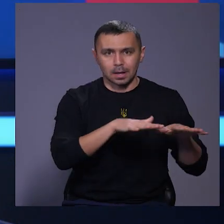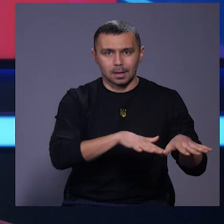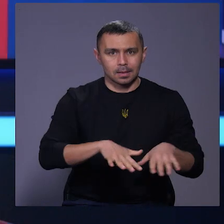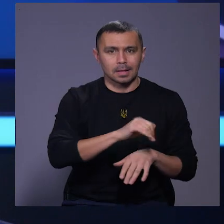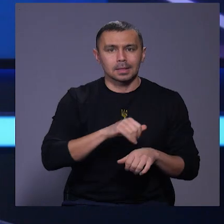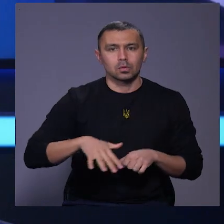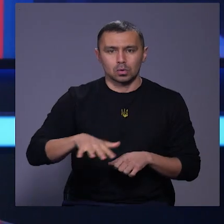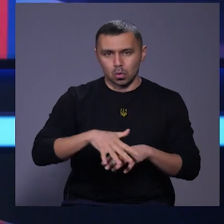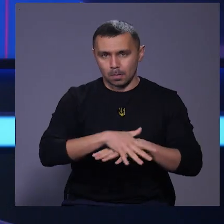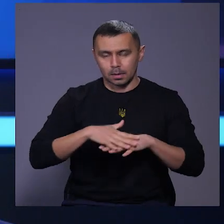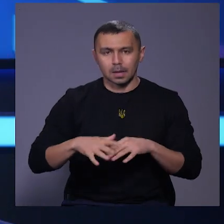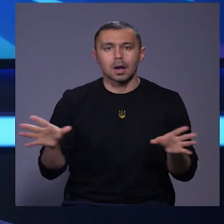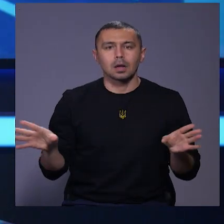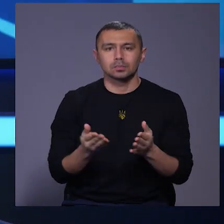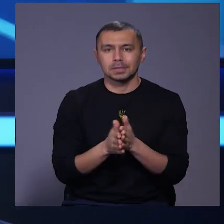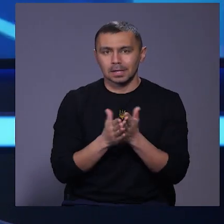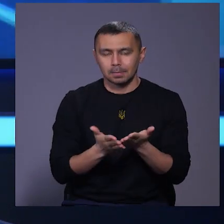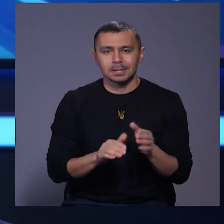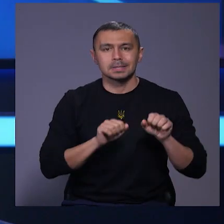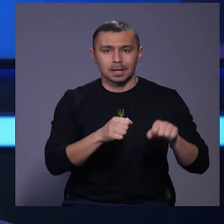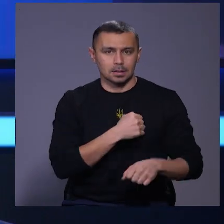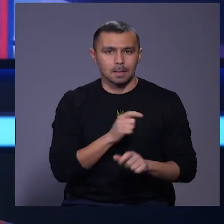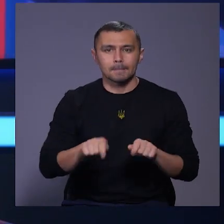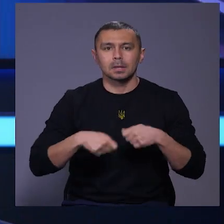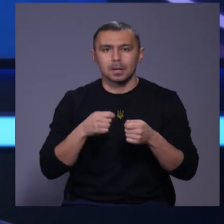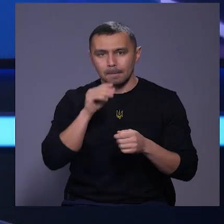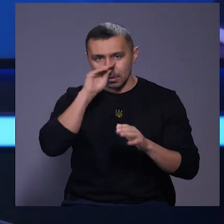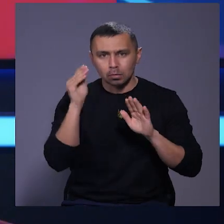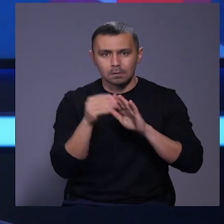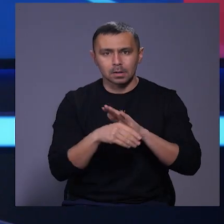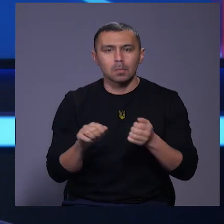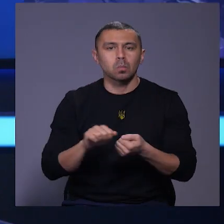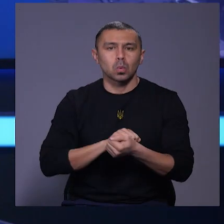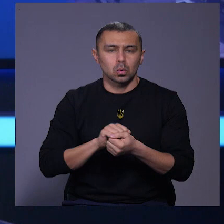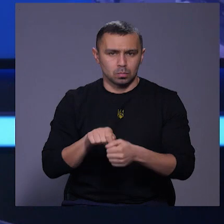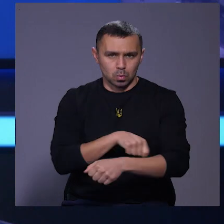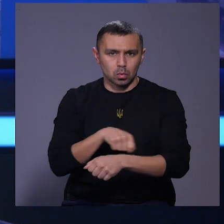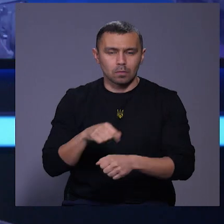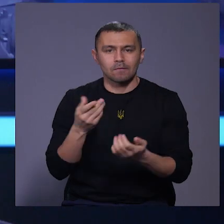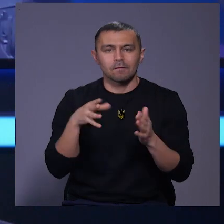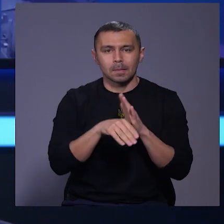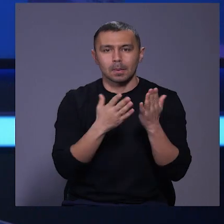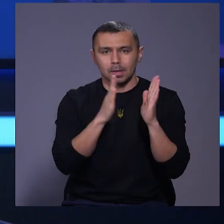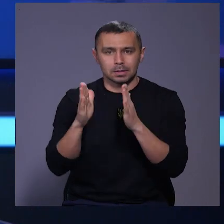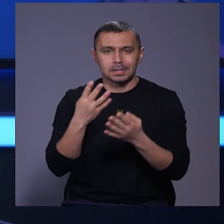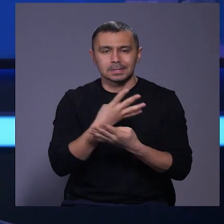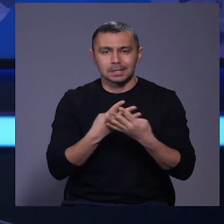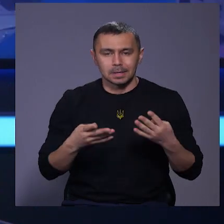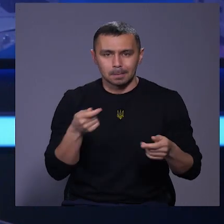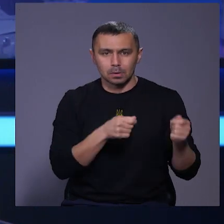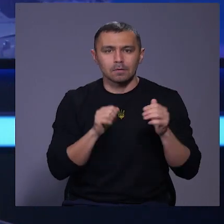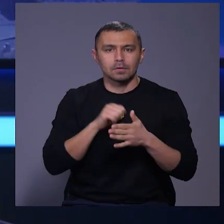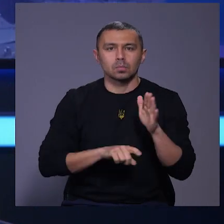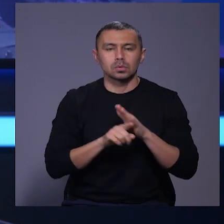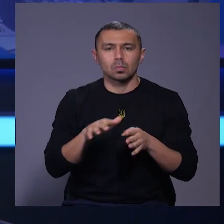території громади. Разом із книгами захисникам передали маскувальне полотно. У бібліотеці сітки плетуть від початку